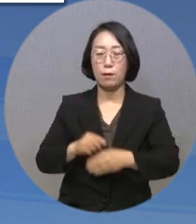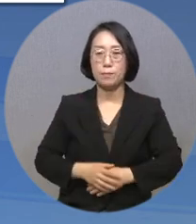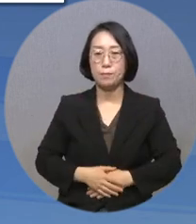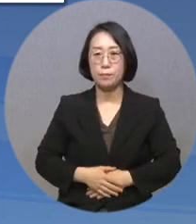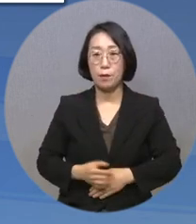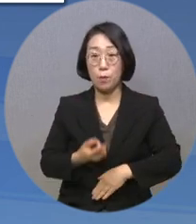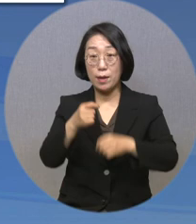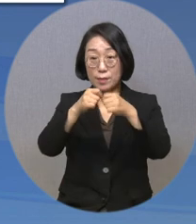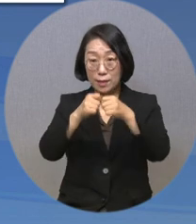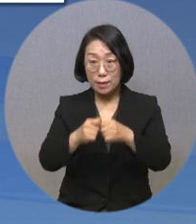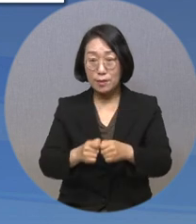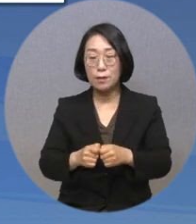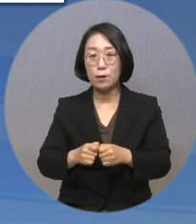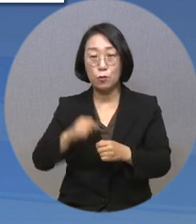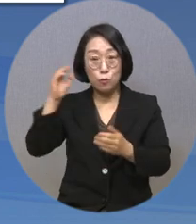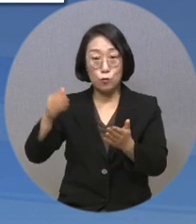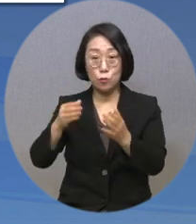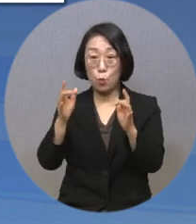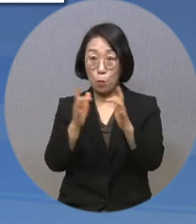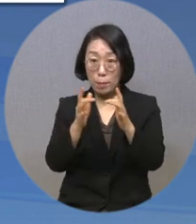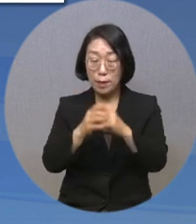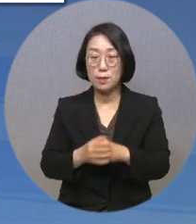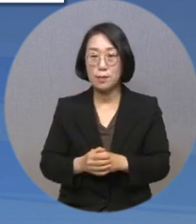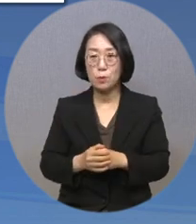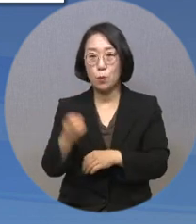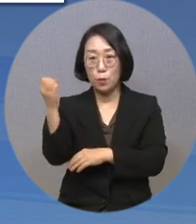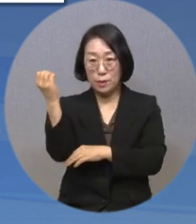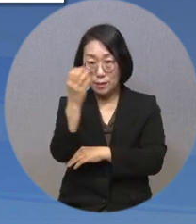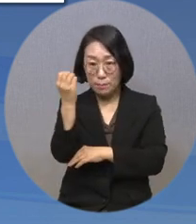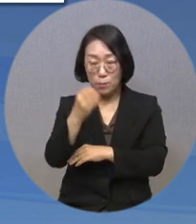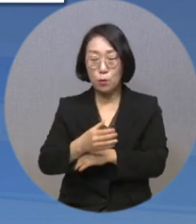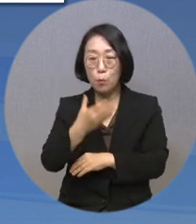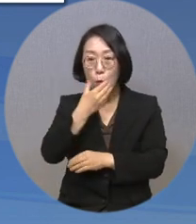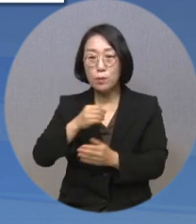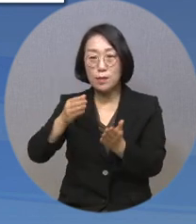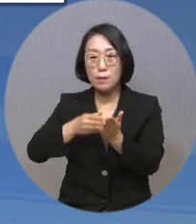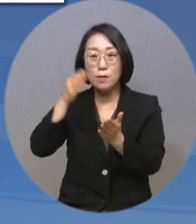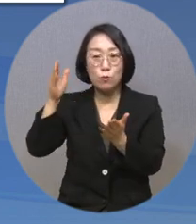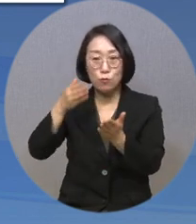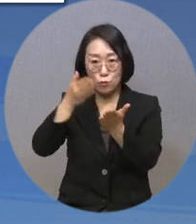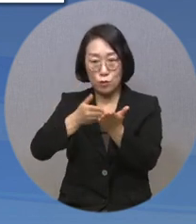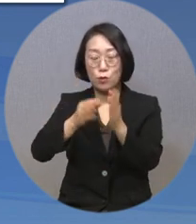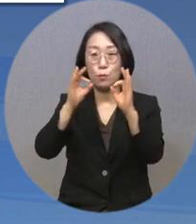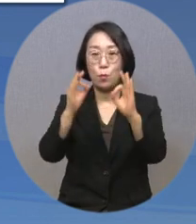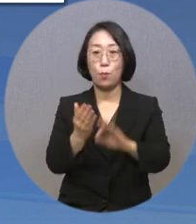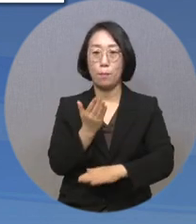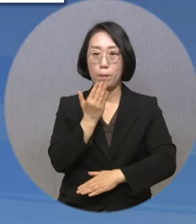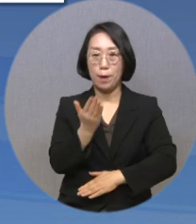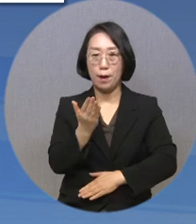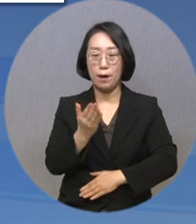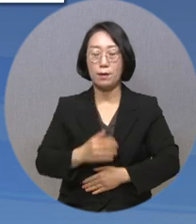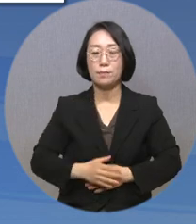이 밖의 자세한 사항은 웹피어드스 홈페이지와 장애인신문, 복지TV 뉴스를 통해 확인할 수 있습니다.